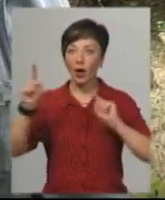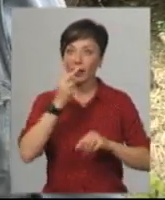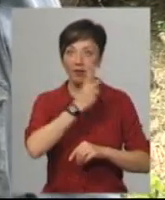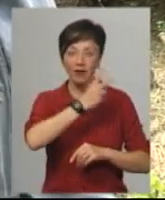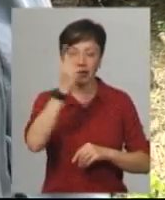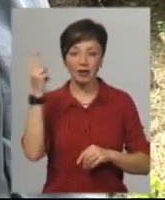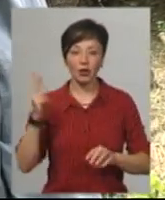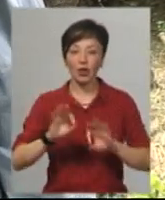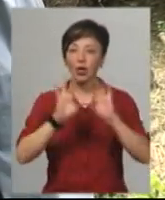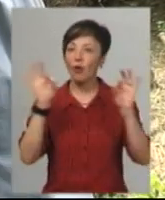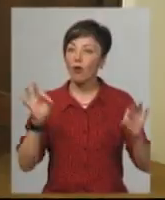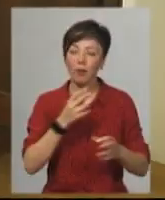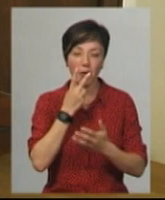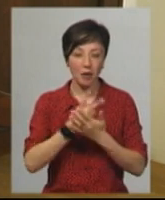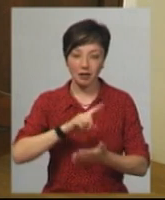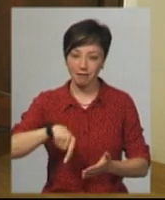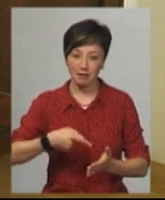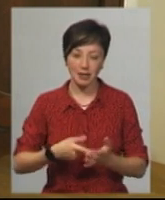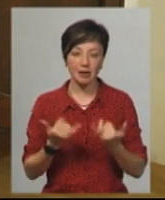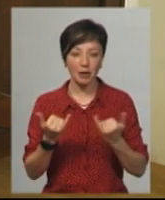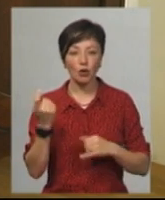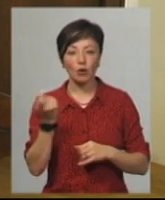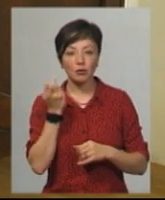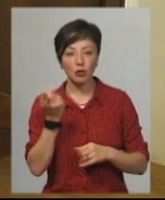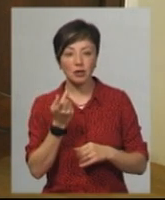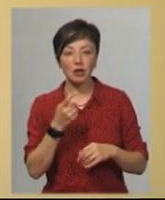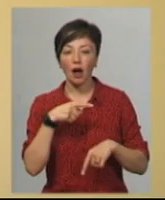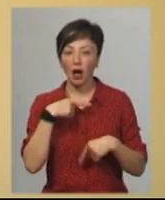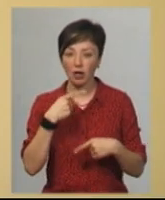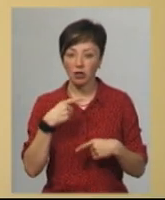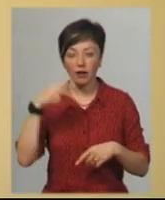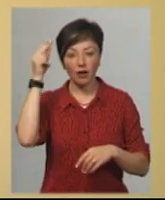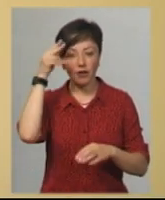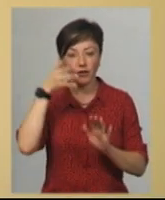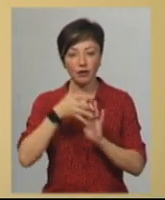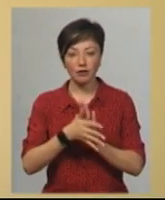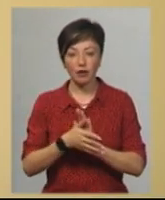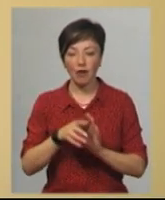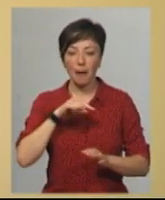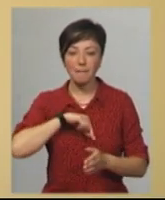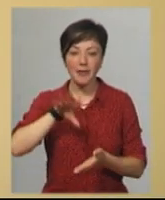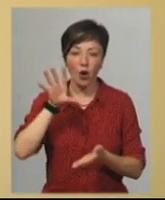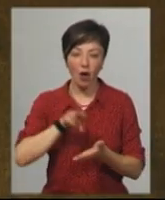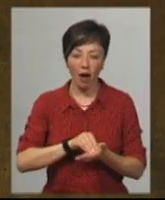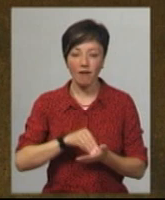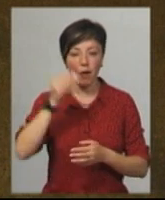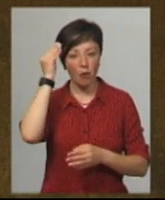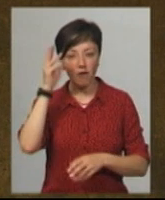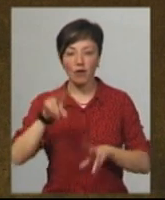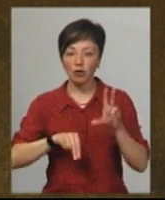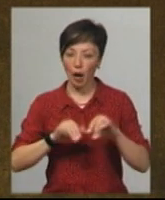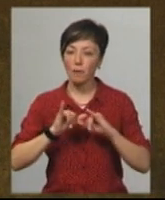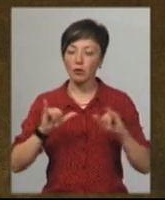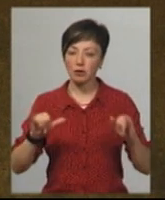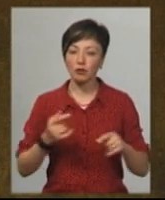яких ніколи не побачиш в місті. Теперішній господар садибі Мархоцького каже, вивчив біографію графа, погляди його вважає прогресивними, тому